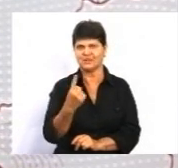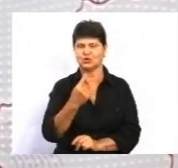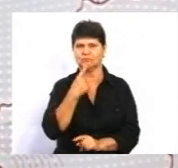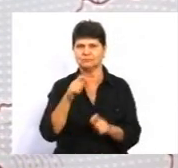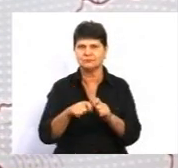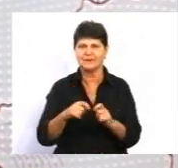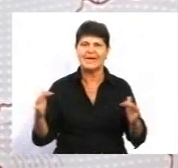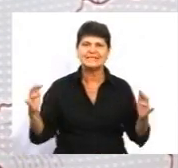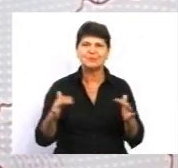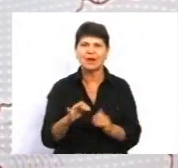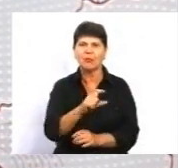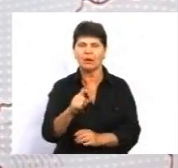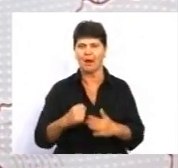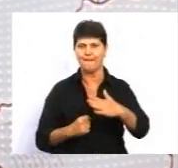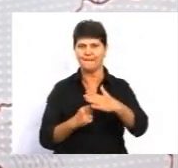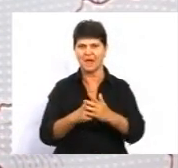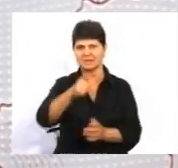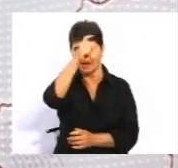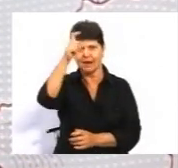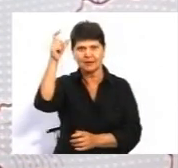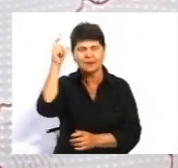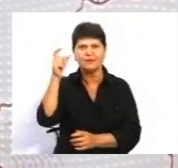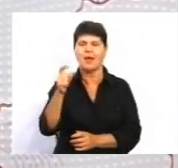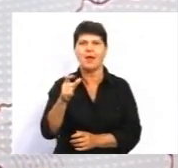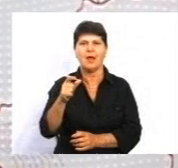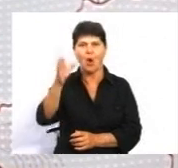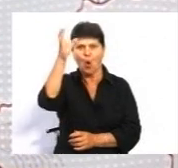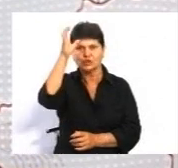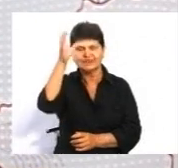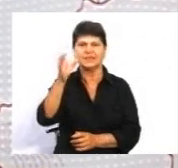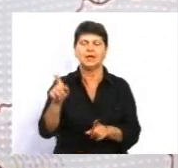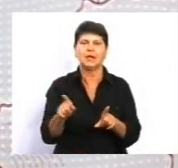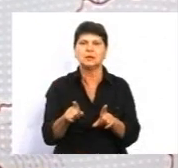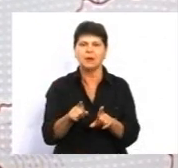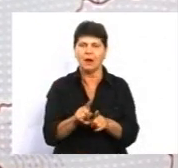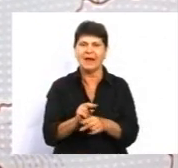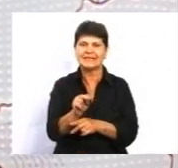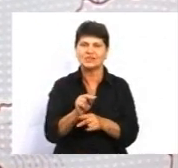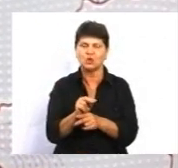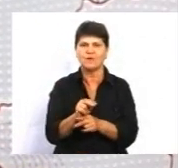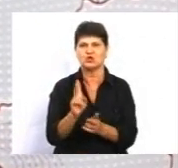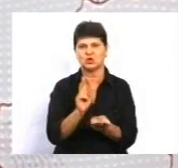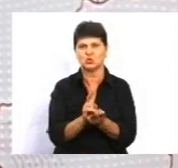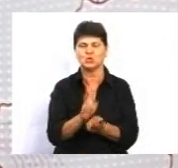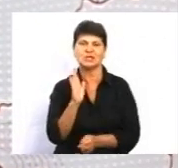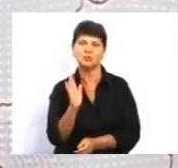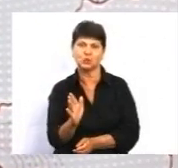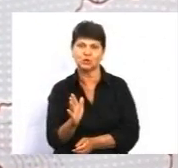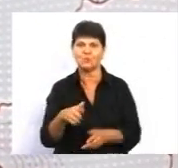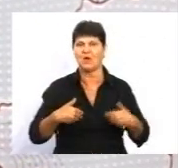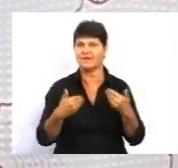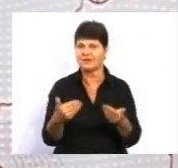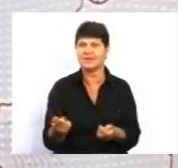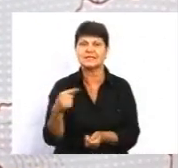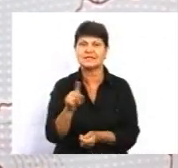збираємо їх на базі Академії неперервної освіти на таку настановчу зустріч. Будемо їх вітати з тим, що